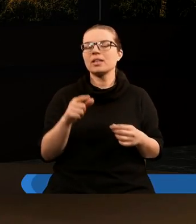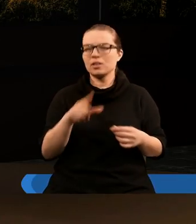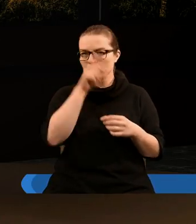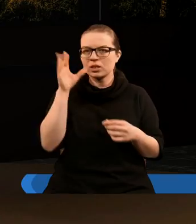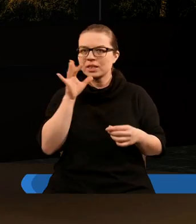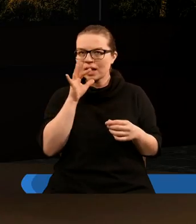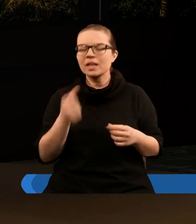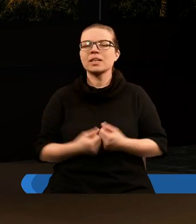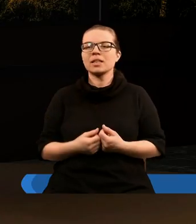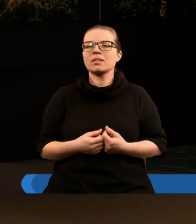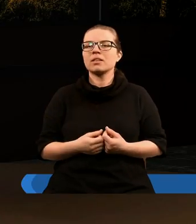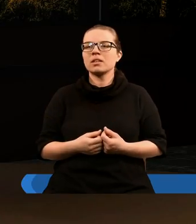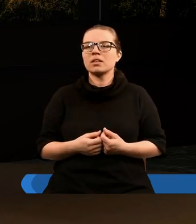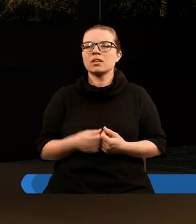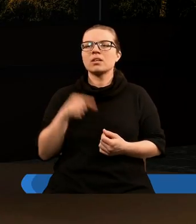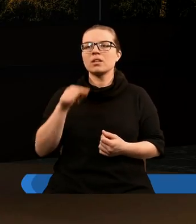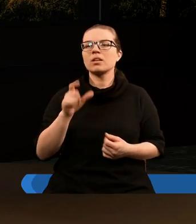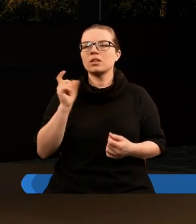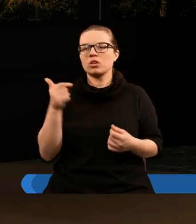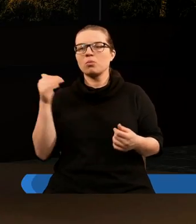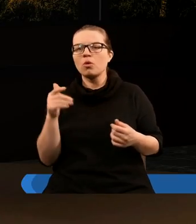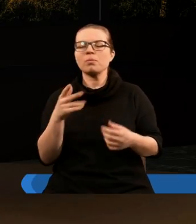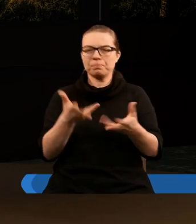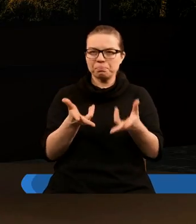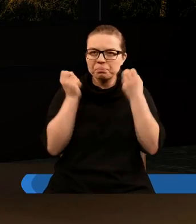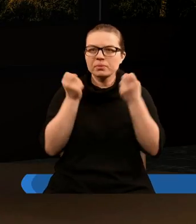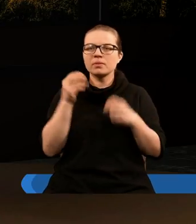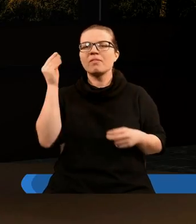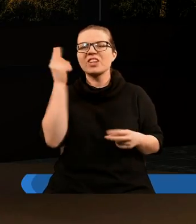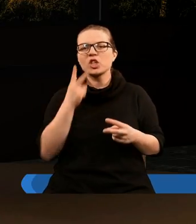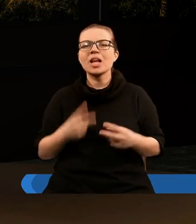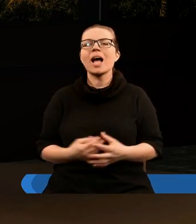izraelskich. I z tego, co możemy wyczytać,